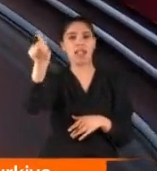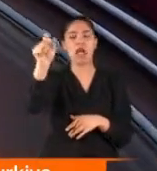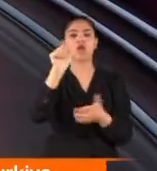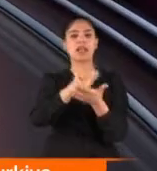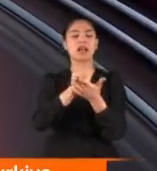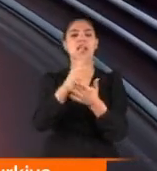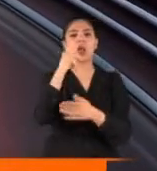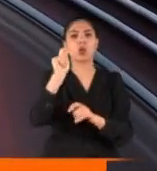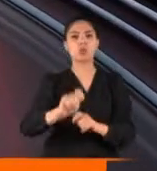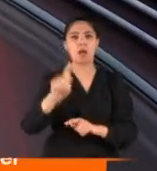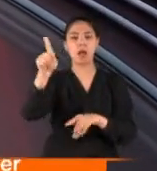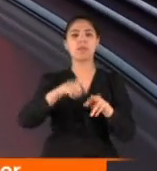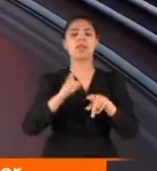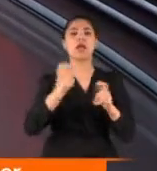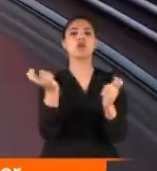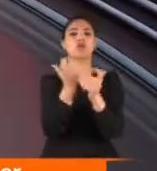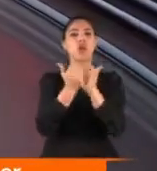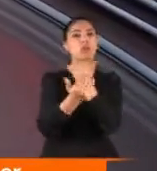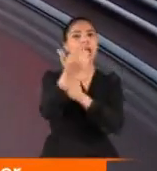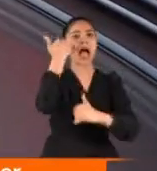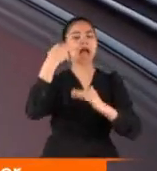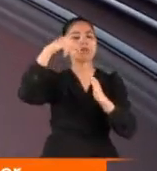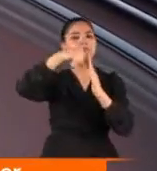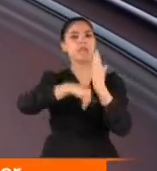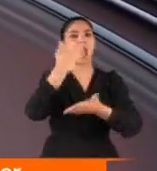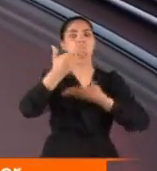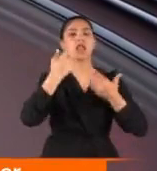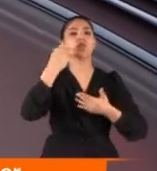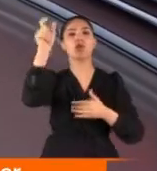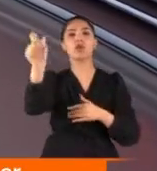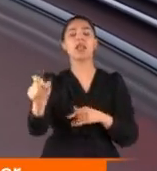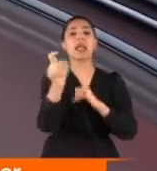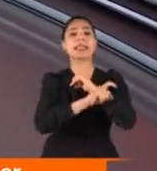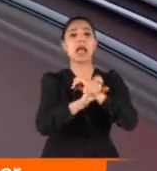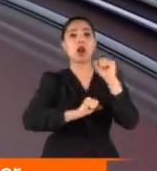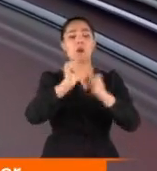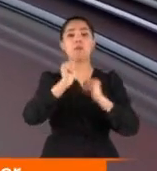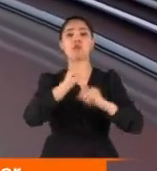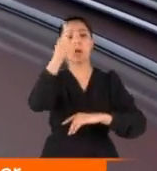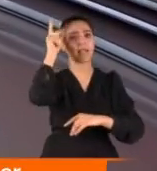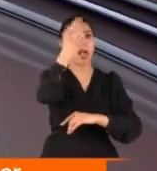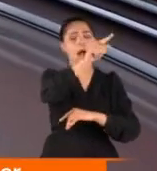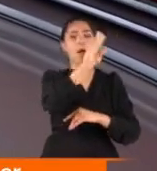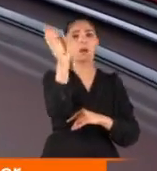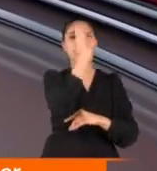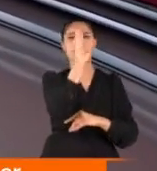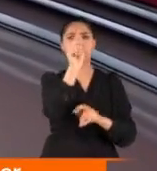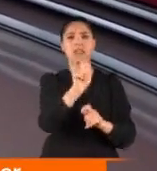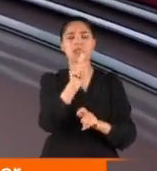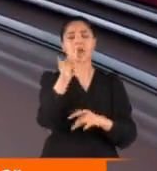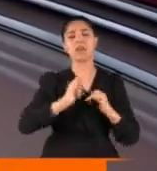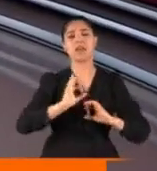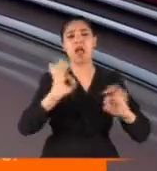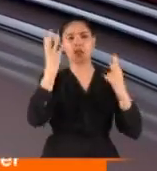Gazetecilere konuştu, NATO zirvesinin perde arkasını anlattı Cumhurbaşkanı. Terörle mücadelede Amerika'nın ikircikli tutumundan duyduğu